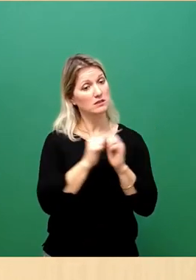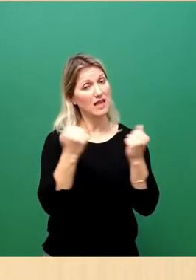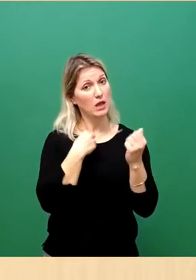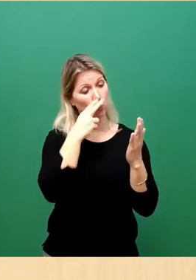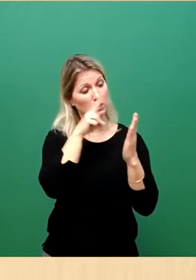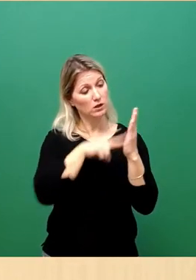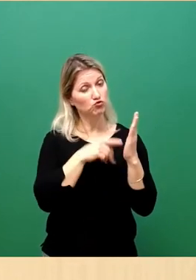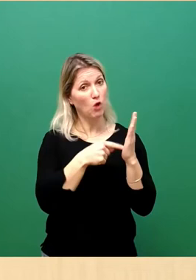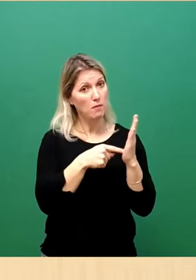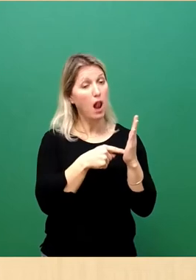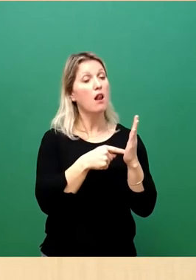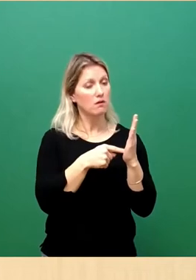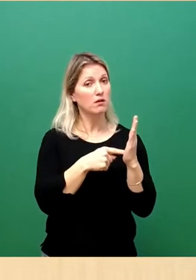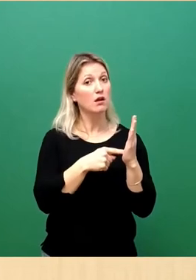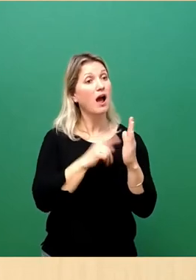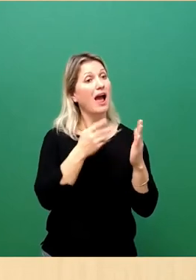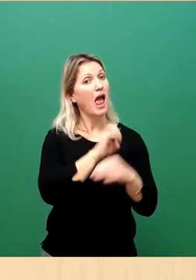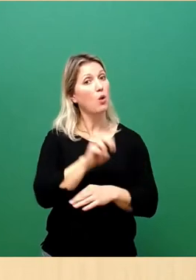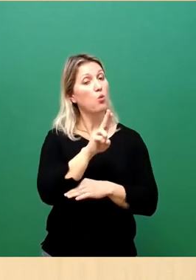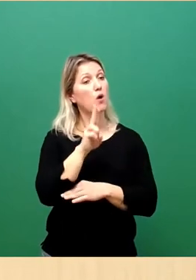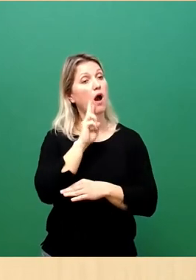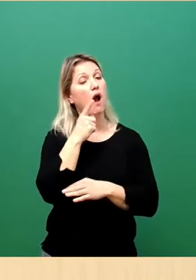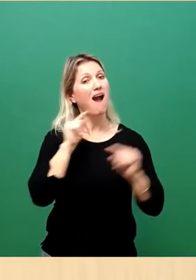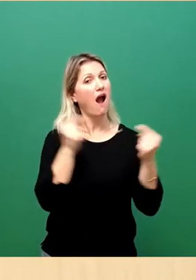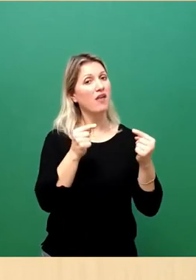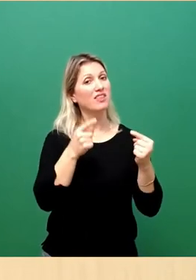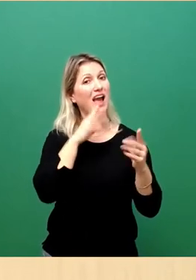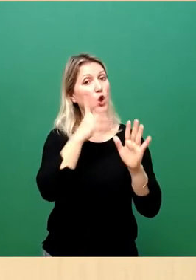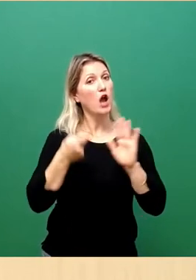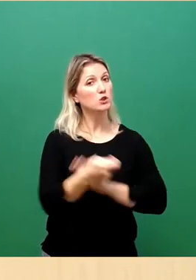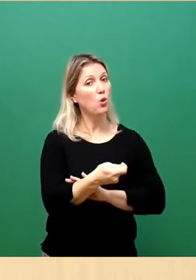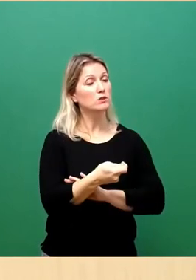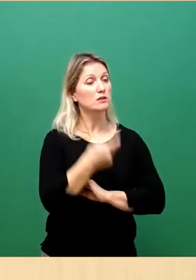dass die Antikorruptionsbehörde der EU mittlerweile gegen Frontex vorgeht.